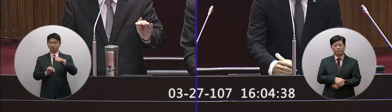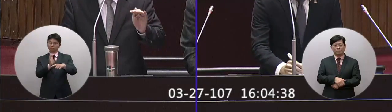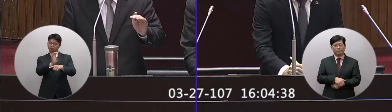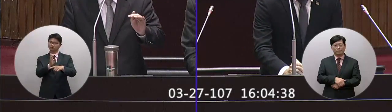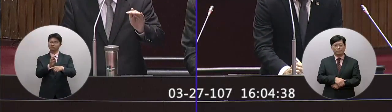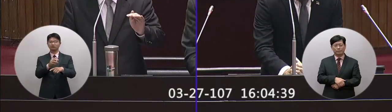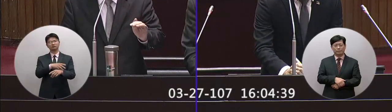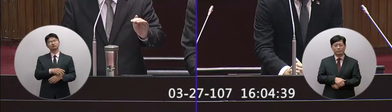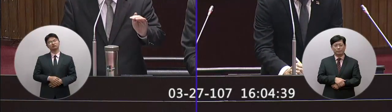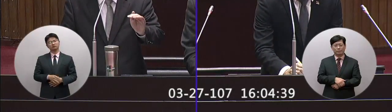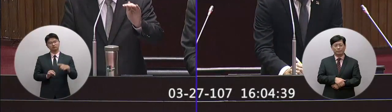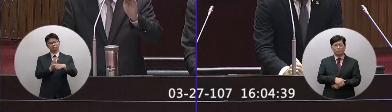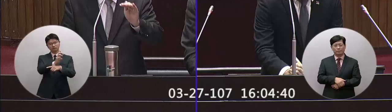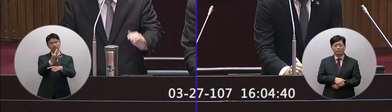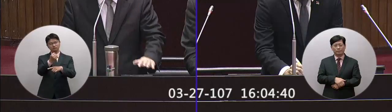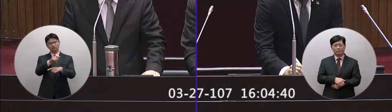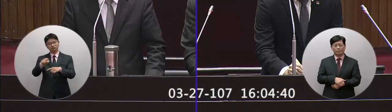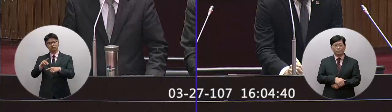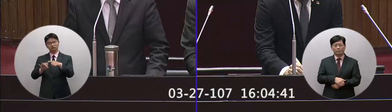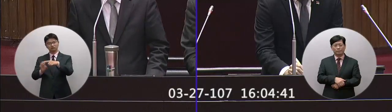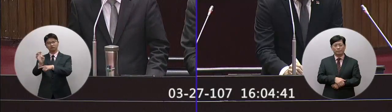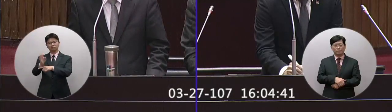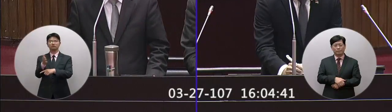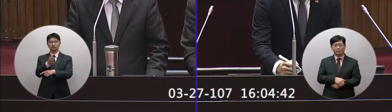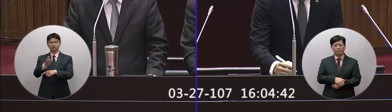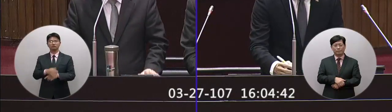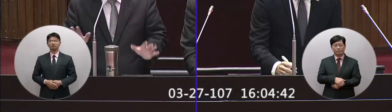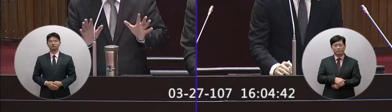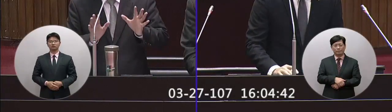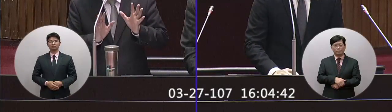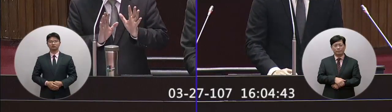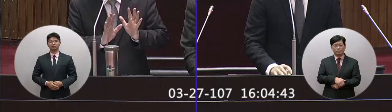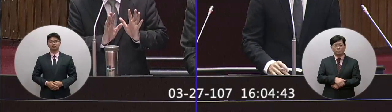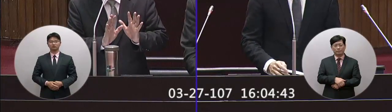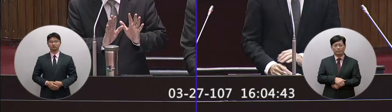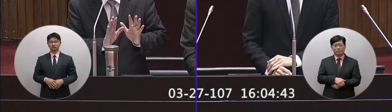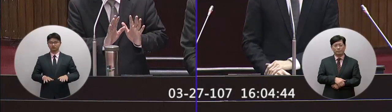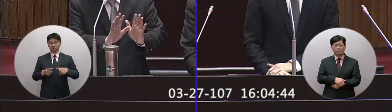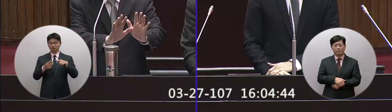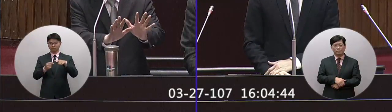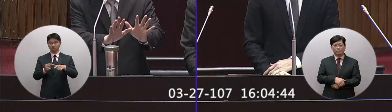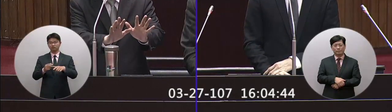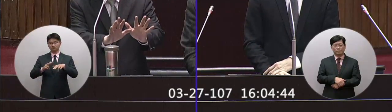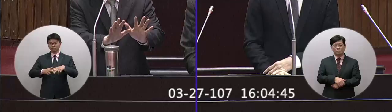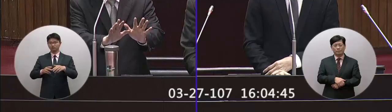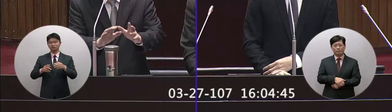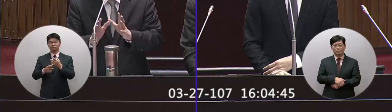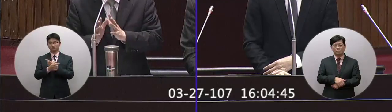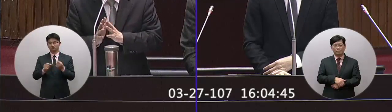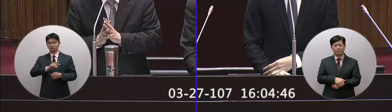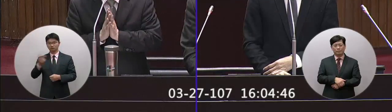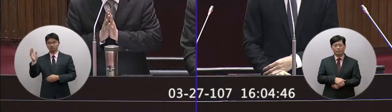三十左右三十幾個到百分之四十但是我們這個公共法政策結束推動的東西